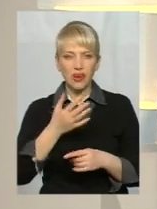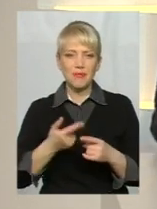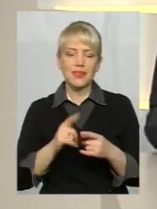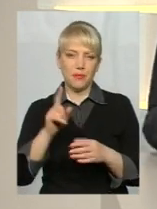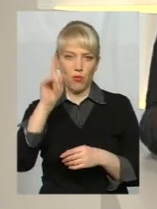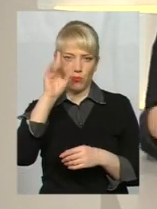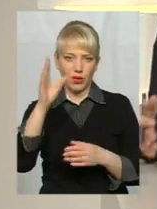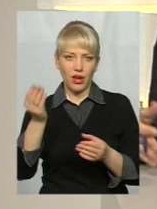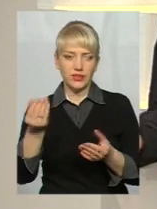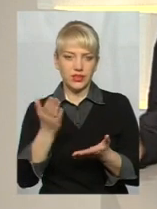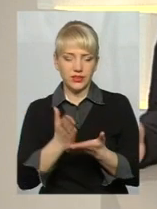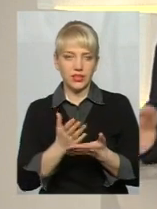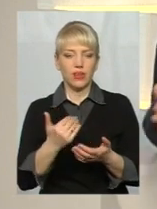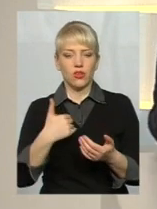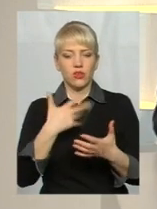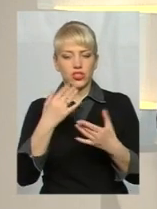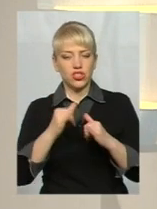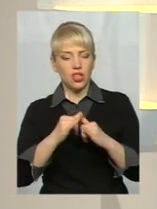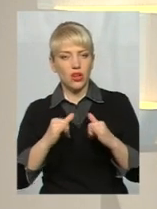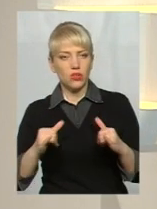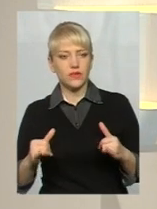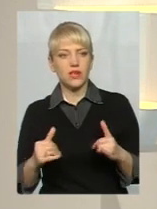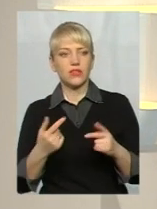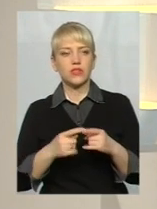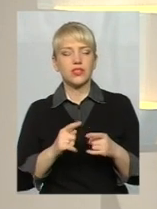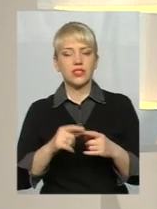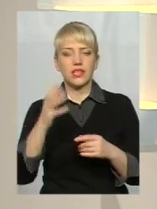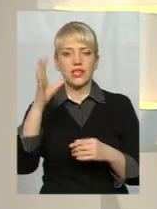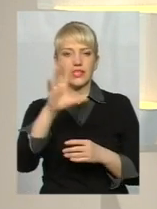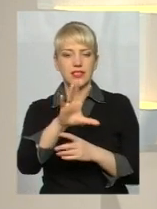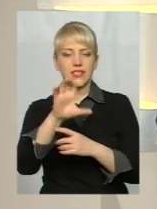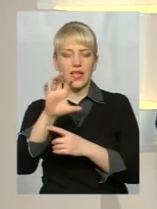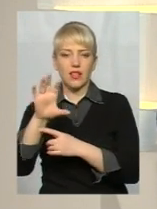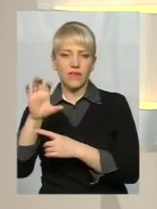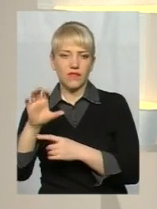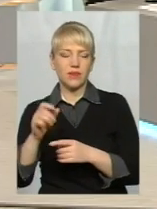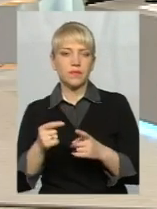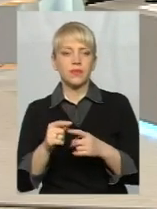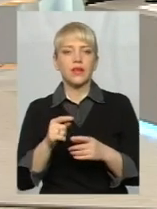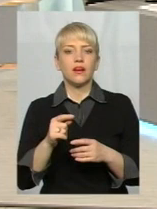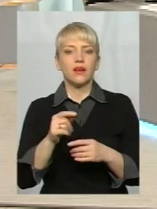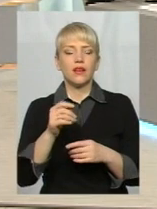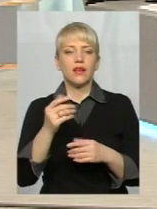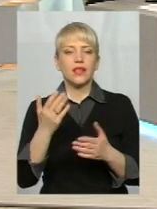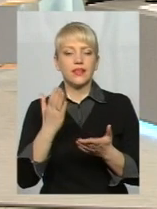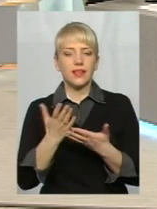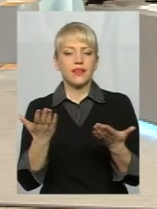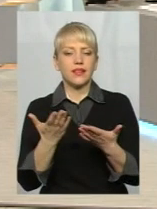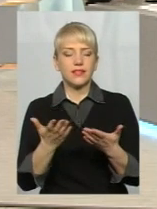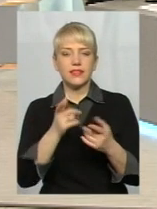отримала, хочеться це все розвивати. От у цієї селфі-манії є якісь періоди або стадії